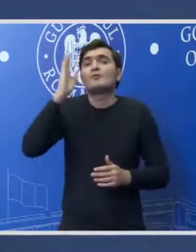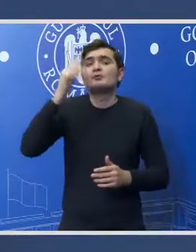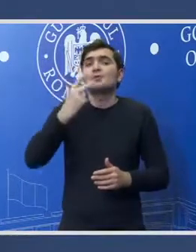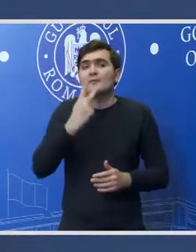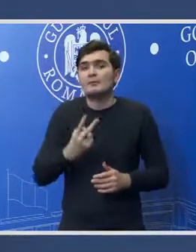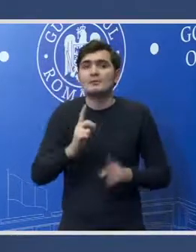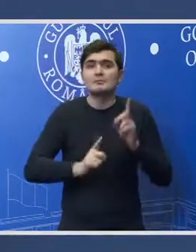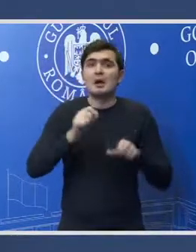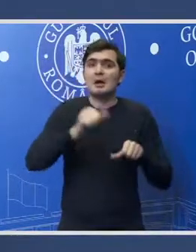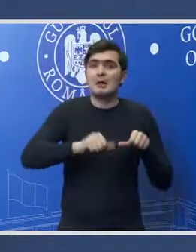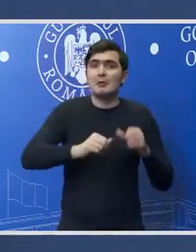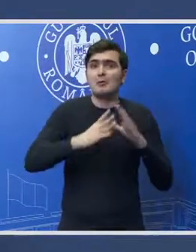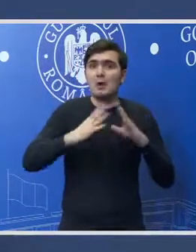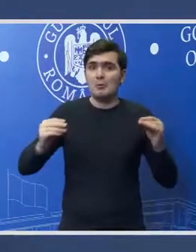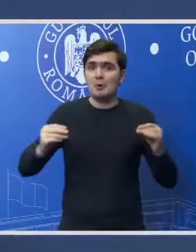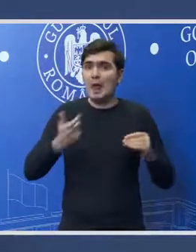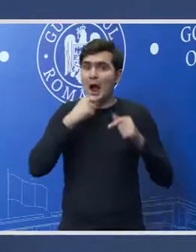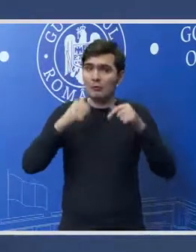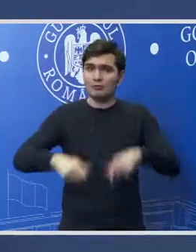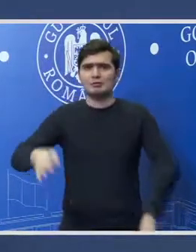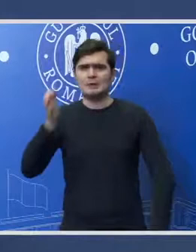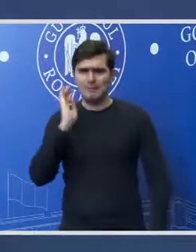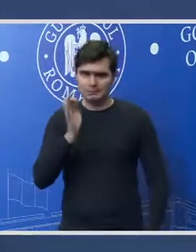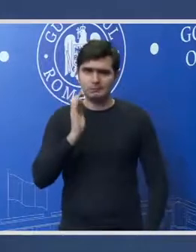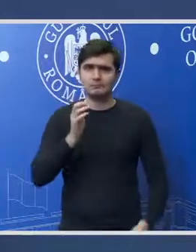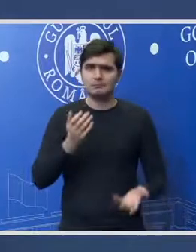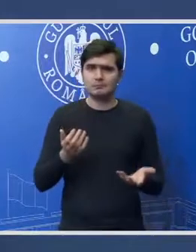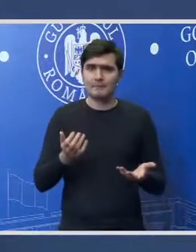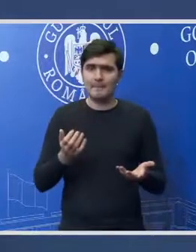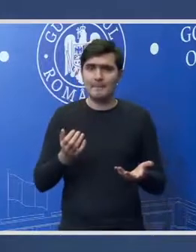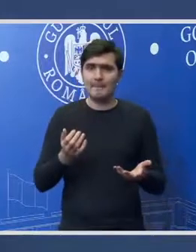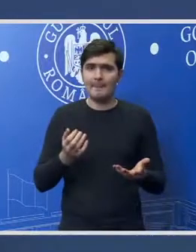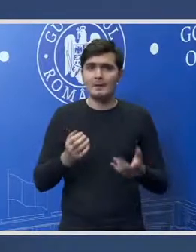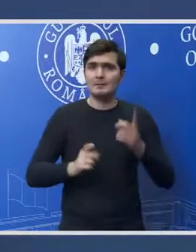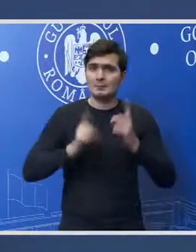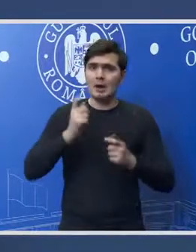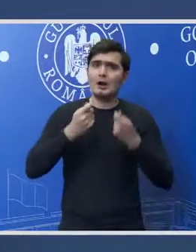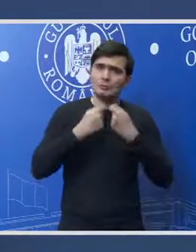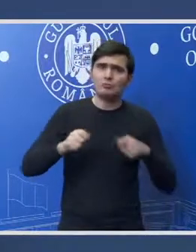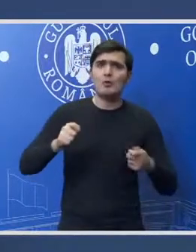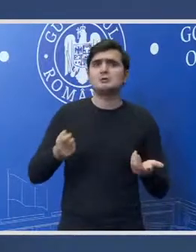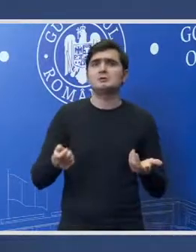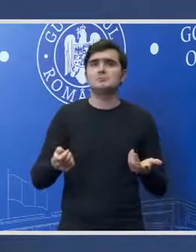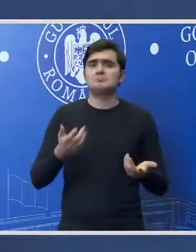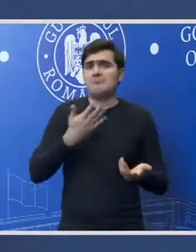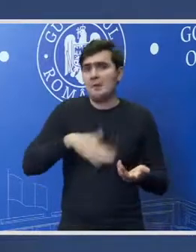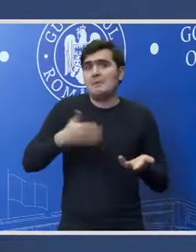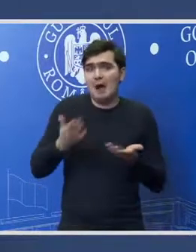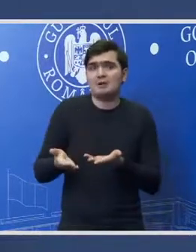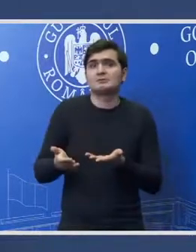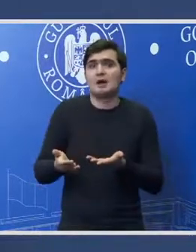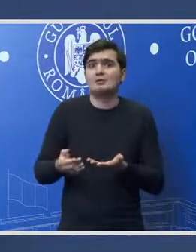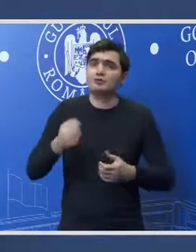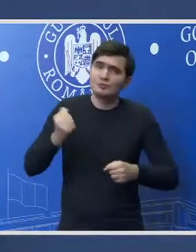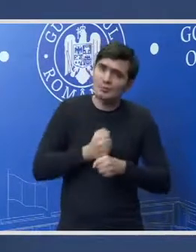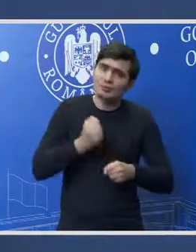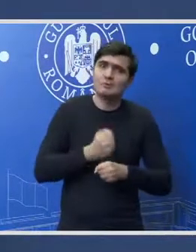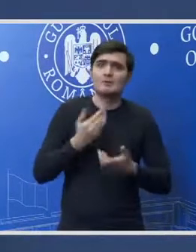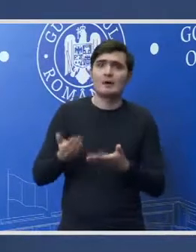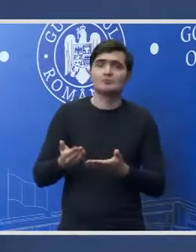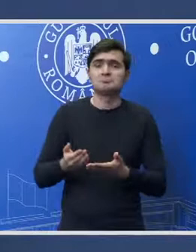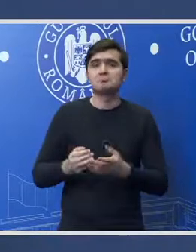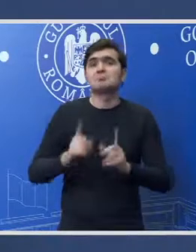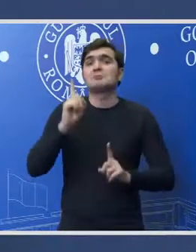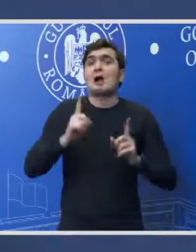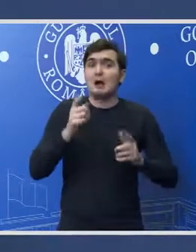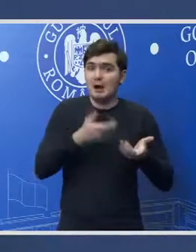României are o performanță foarte bună anul acesta și cu toții trebuie să dorim acest lucru și să muncim să facem acest lucru